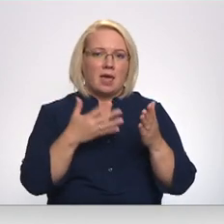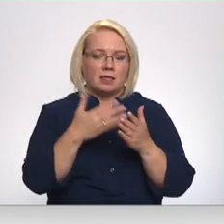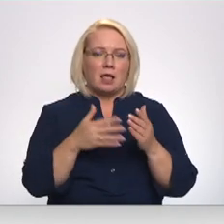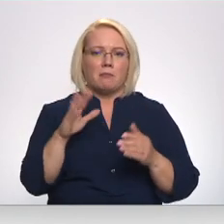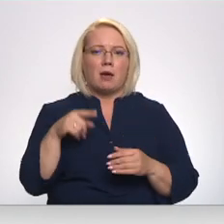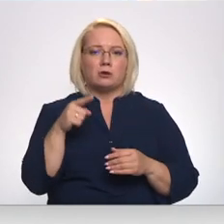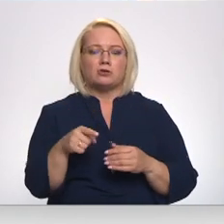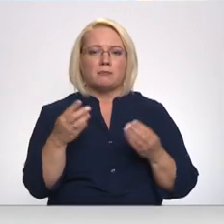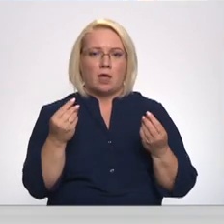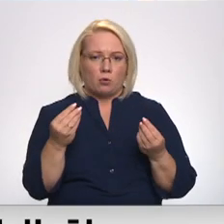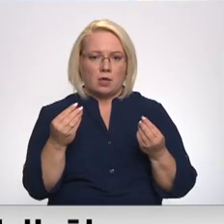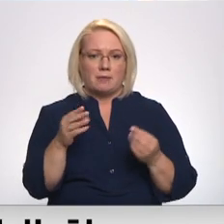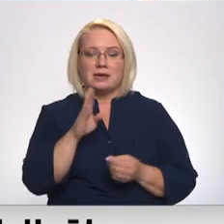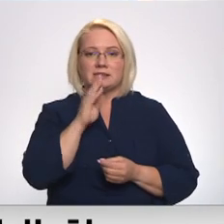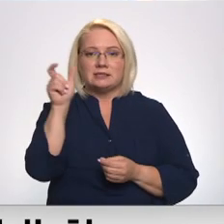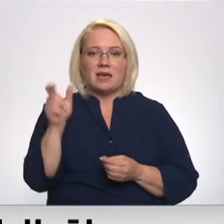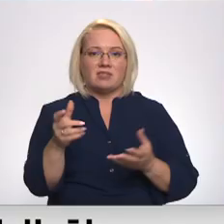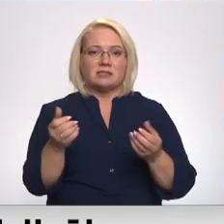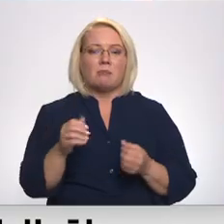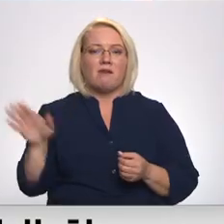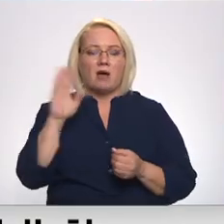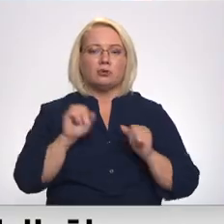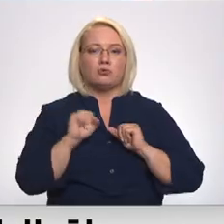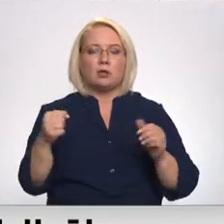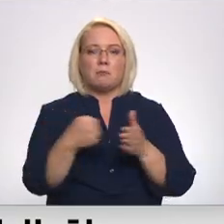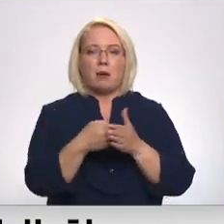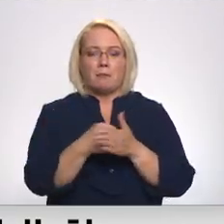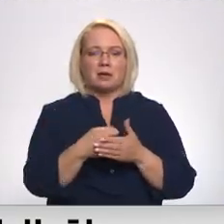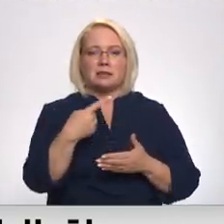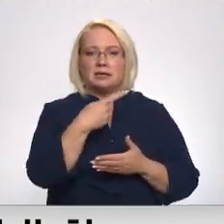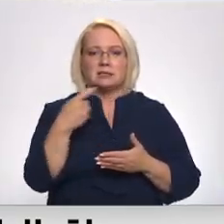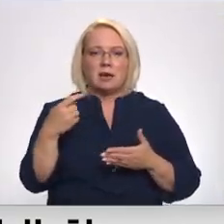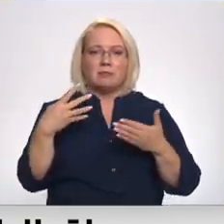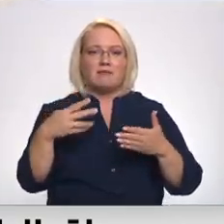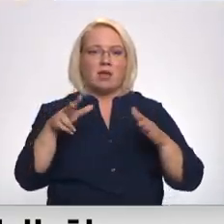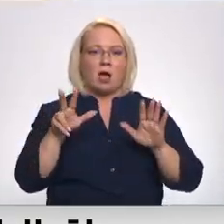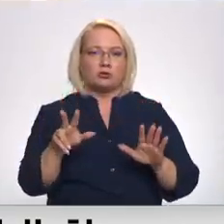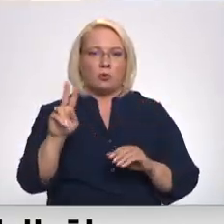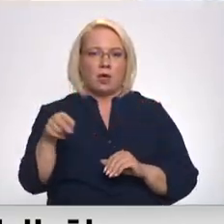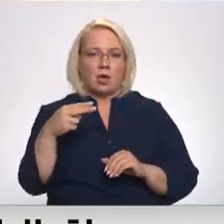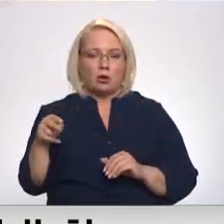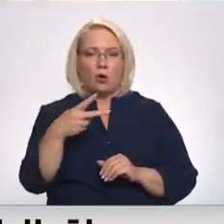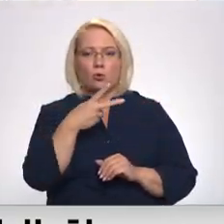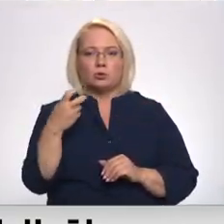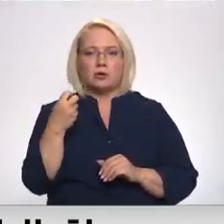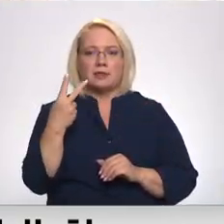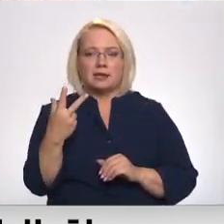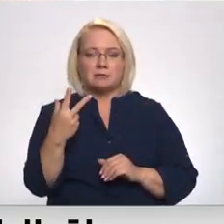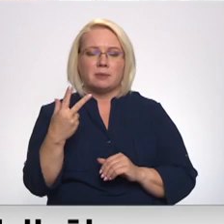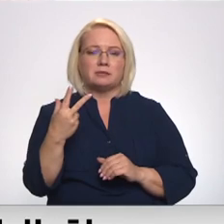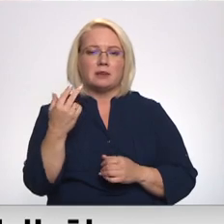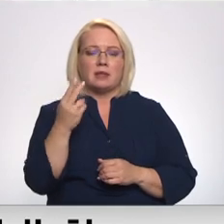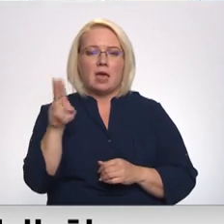šitiem naudam. Tad Jāna saņem balsts nodrošinājuma pabalstu 198 eiro apmērā, kā arī 213 eiro kopšanas